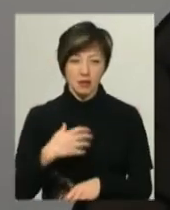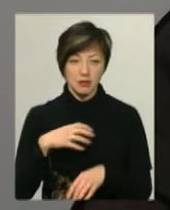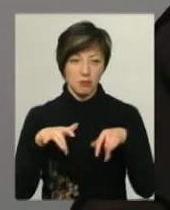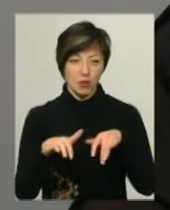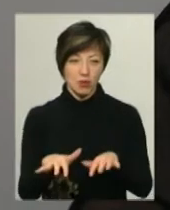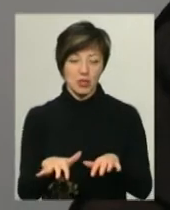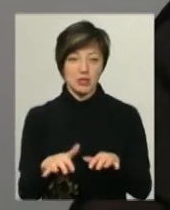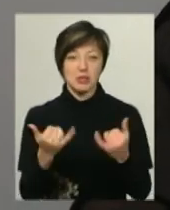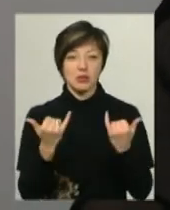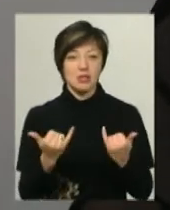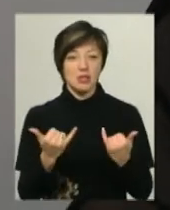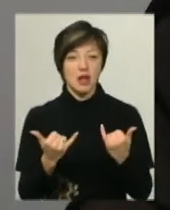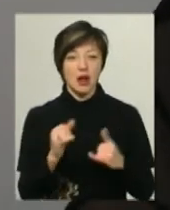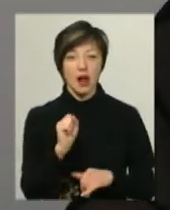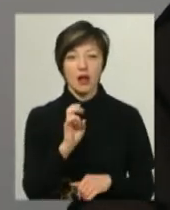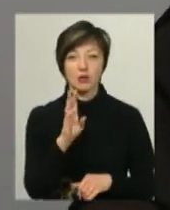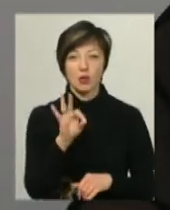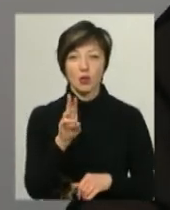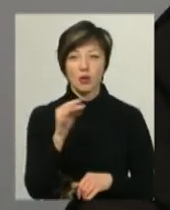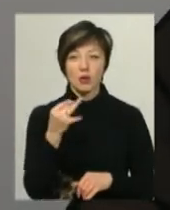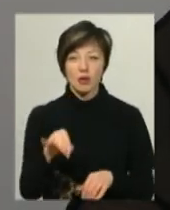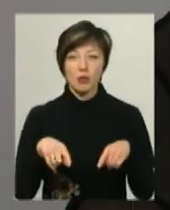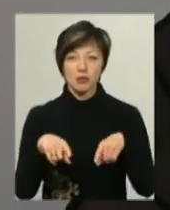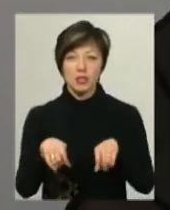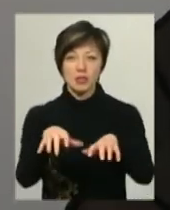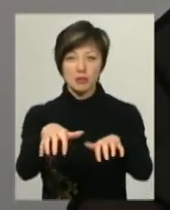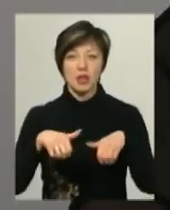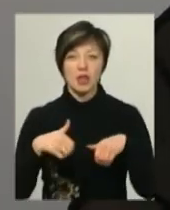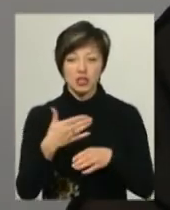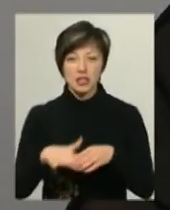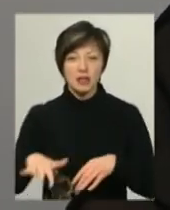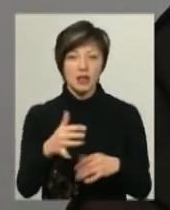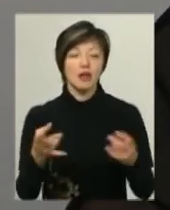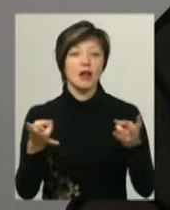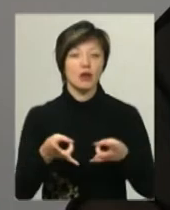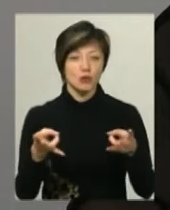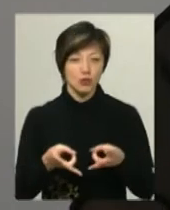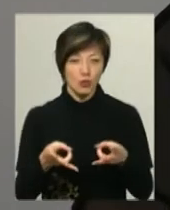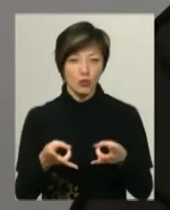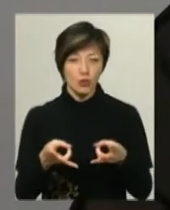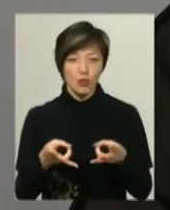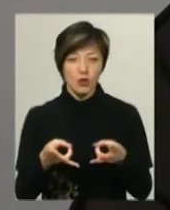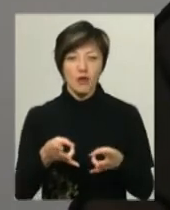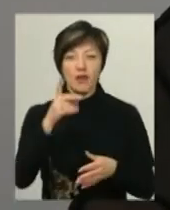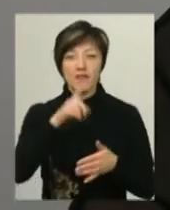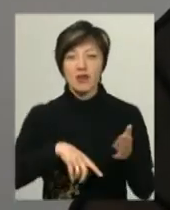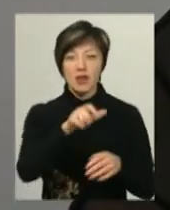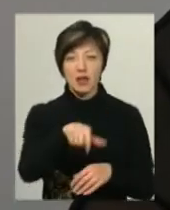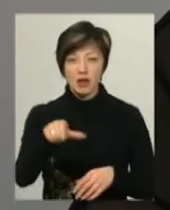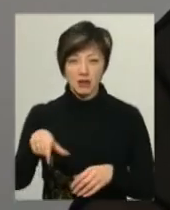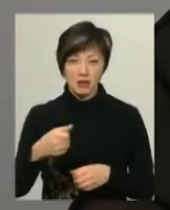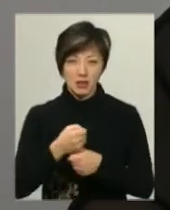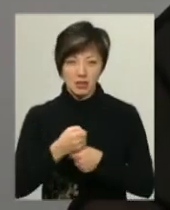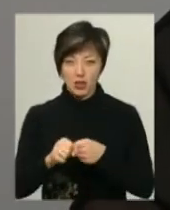процес, що зараз Антоній побіжить забирати там кусок території. Для чого? Для чого віряни насильно?